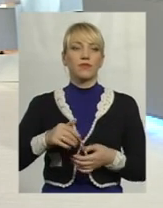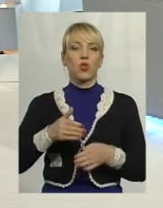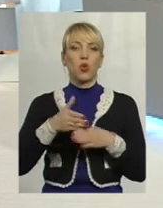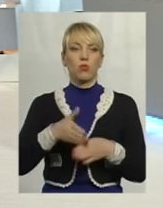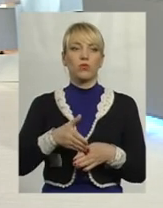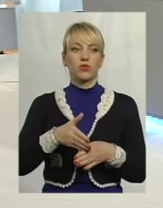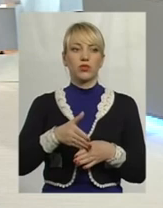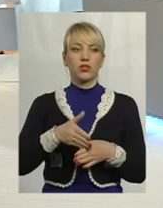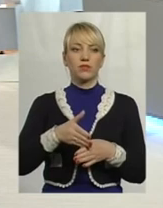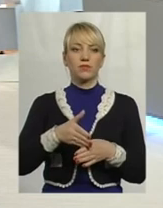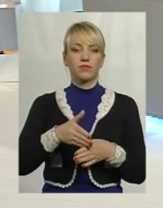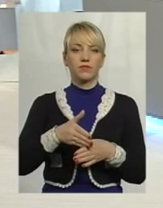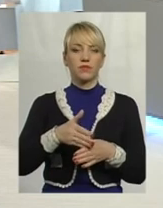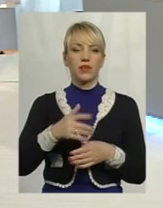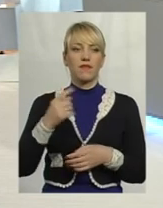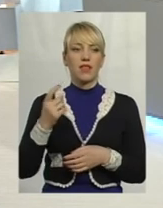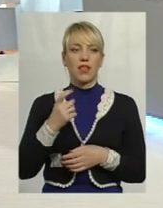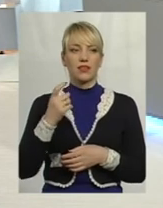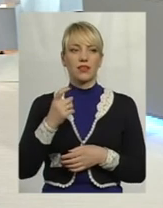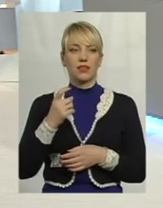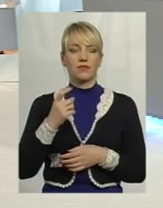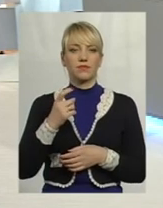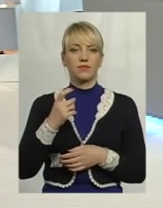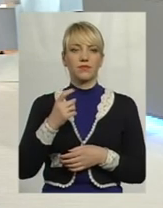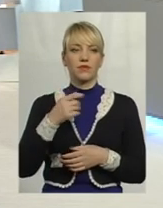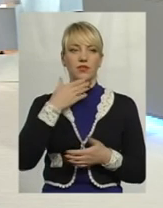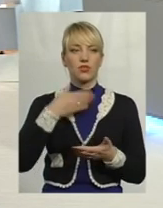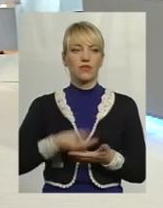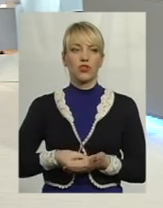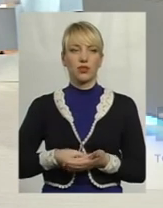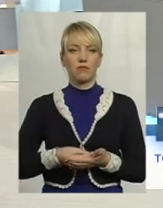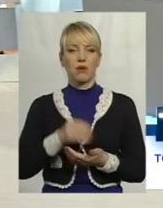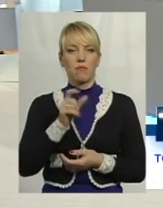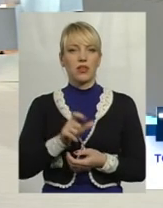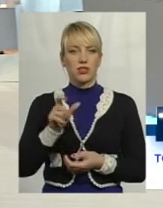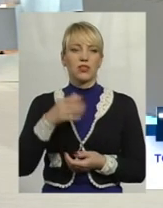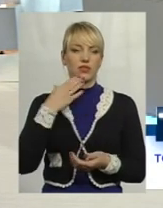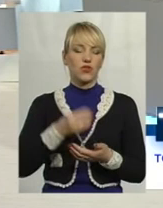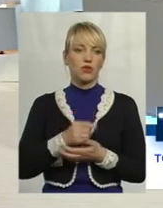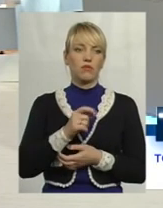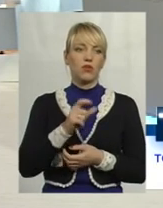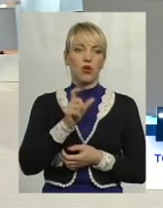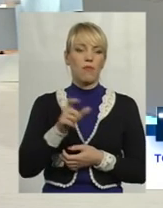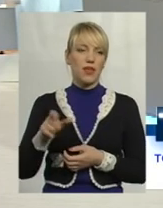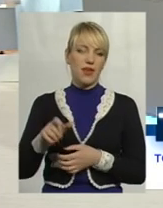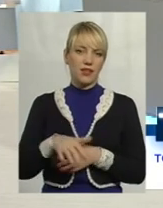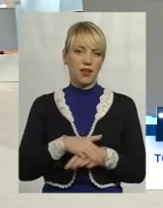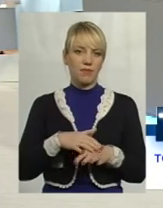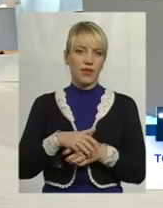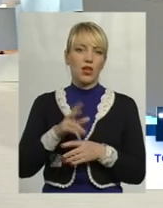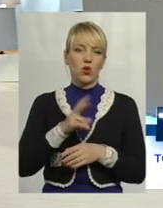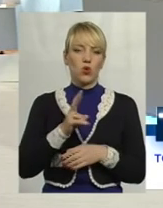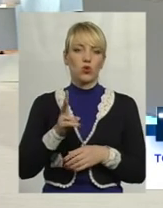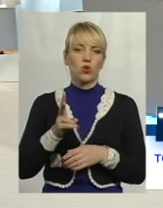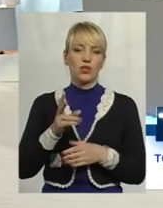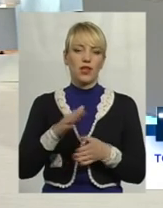допомогти власникам, своїм мешканцям, своїм громадянам, людям, які